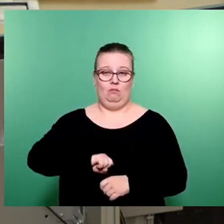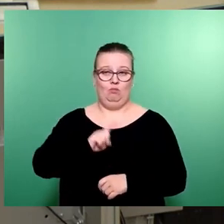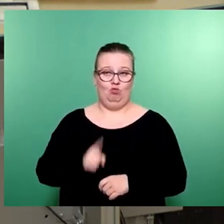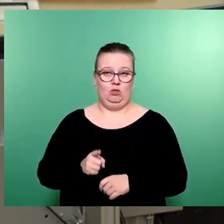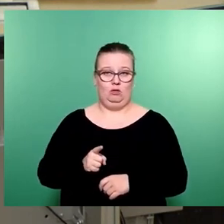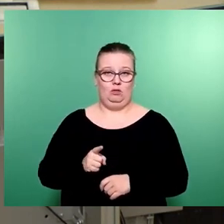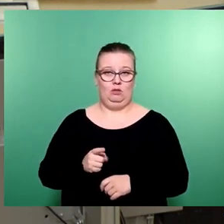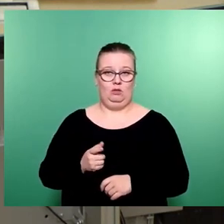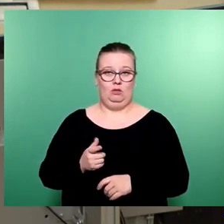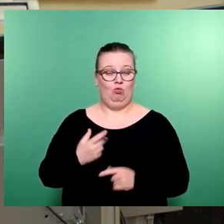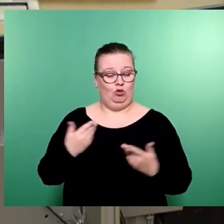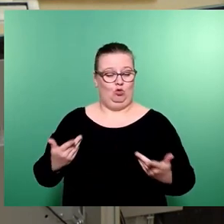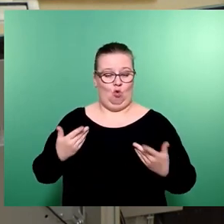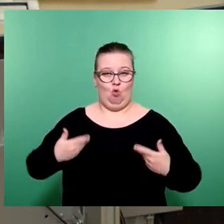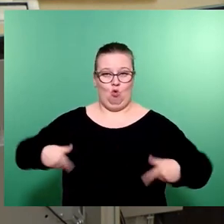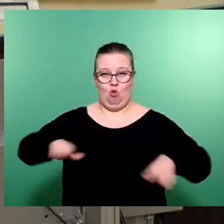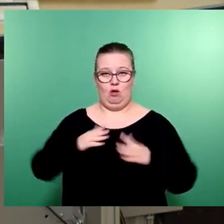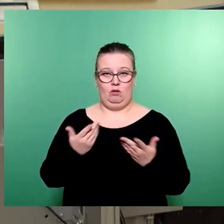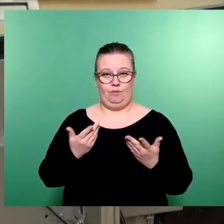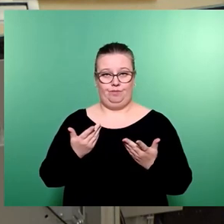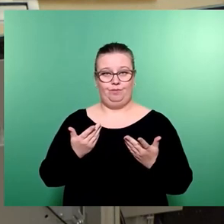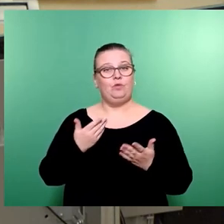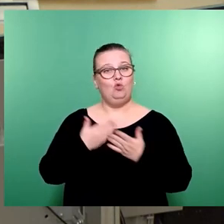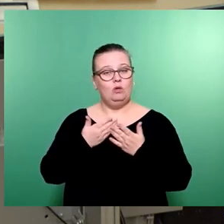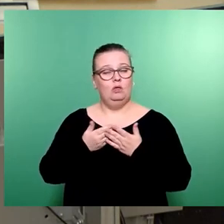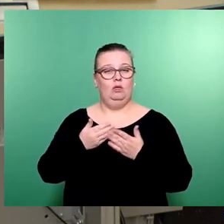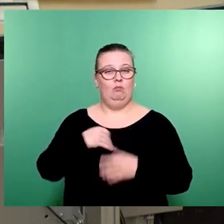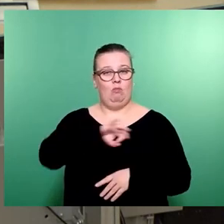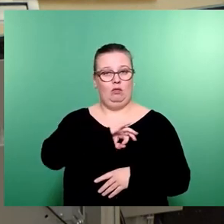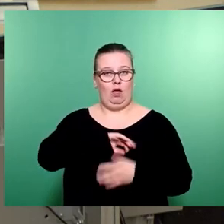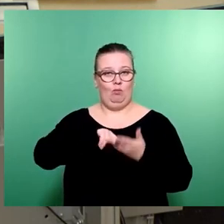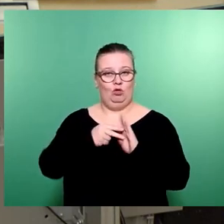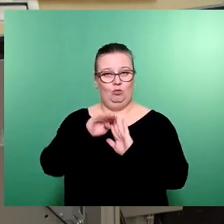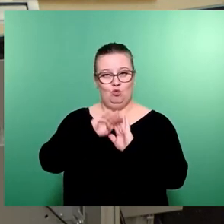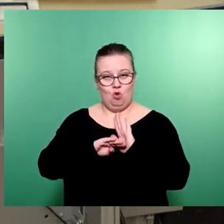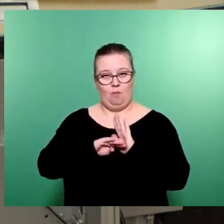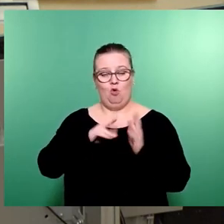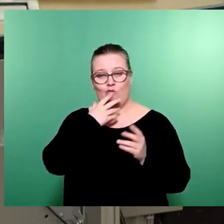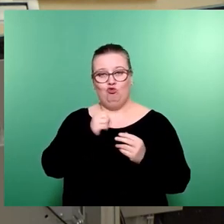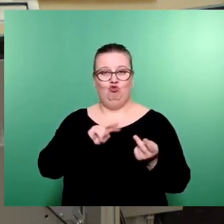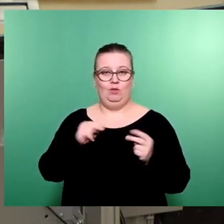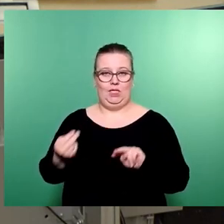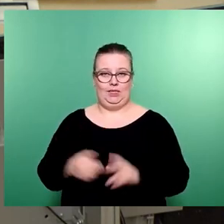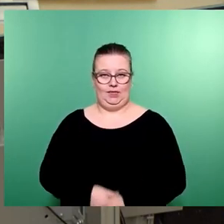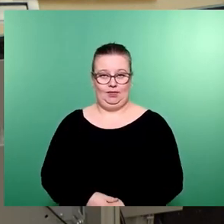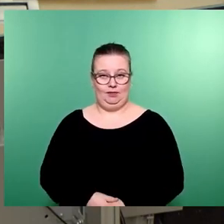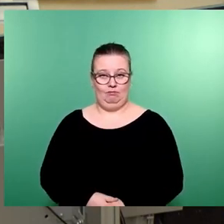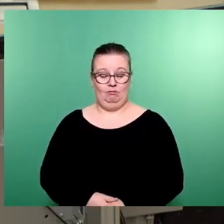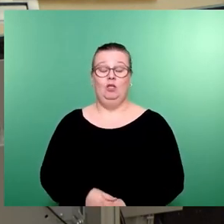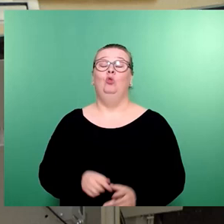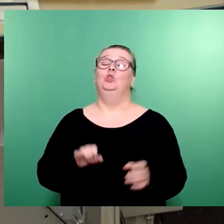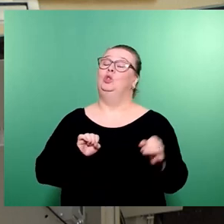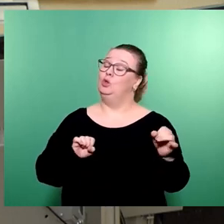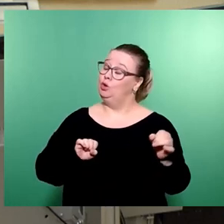Weise, die wir hier stehen vor Ihnen. Und diese parteipolitischen Programme auch umsetzen wollen. Und wir haben es trotzdem